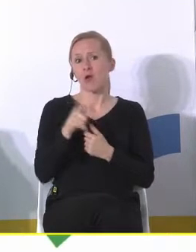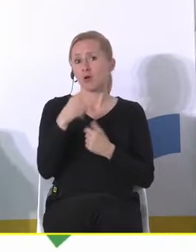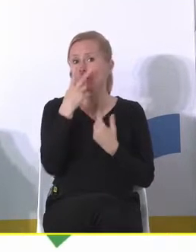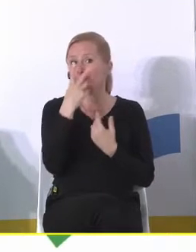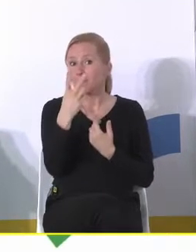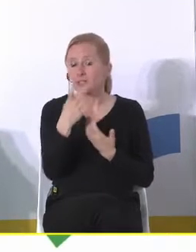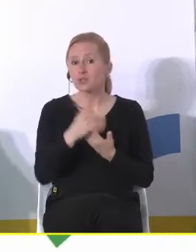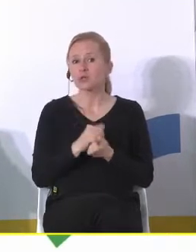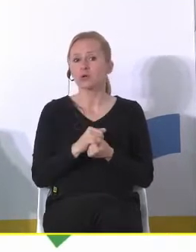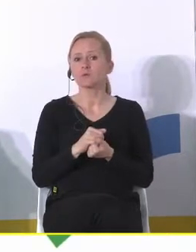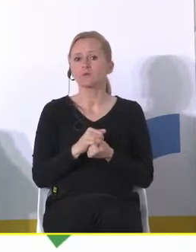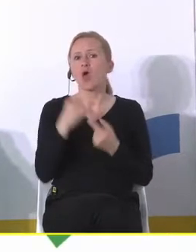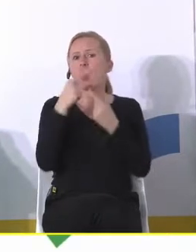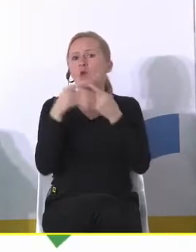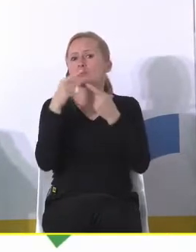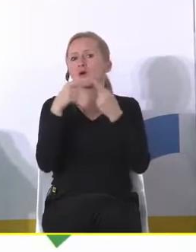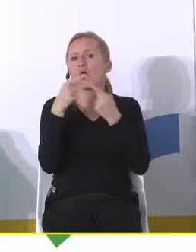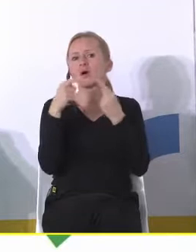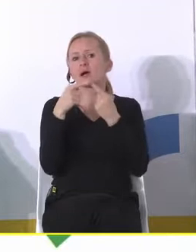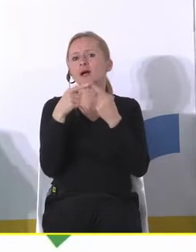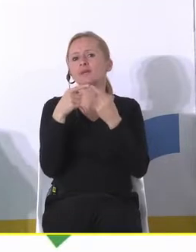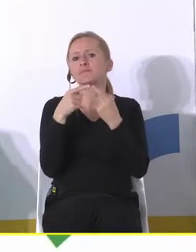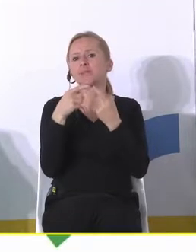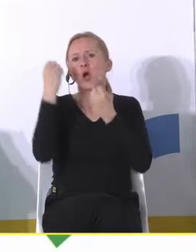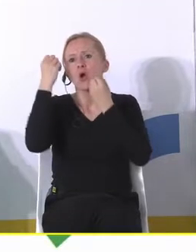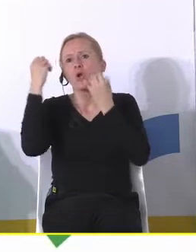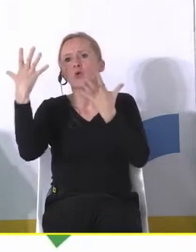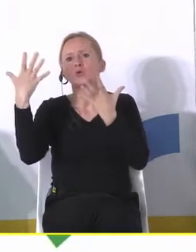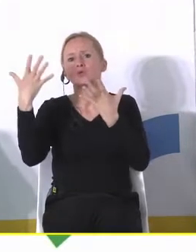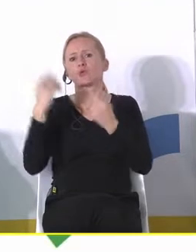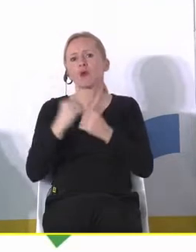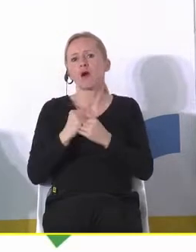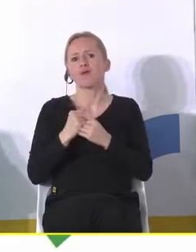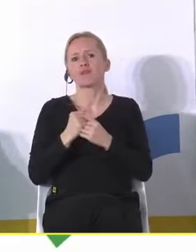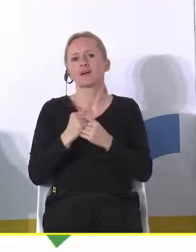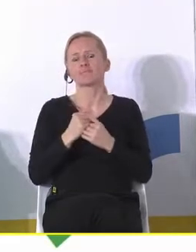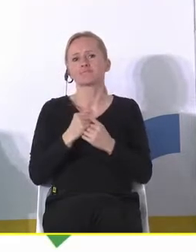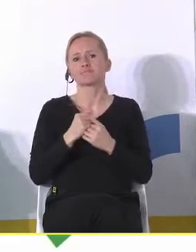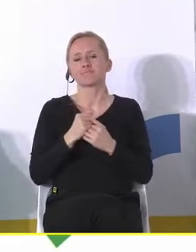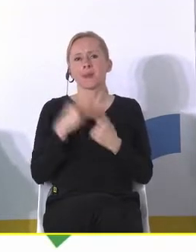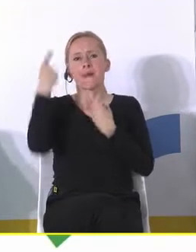patrzą trochę, tak? I to jest takie kulturowe obciążenie